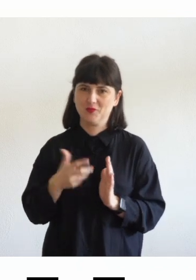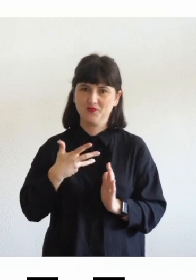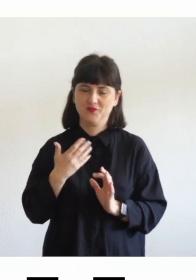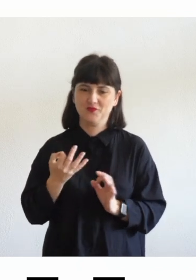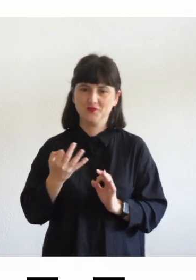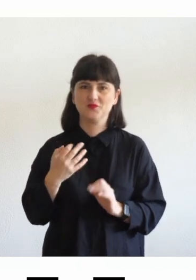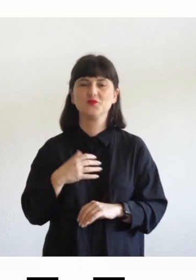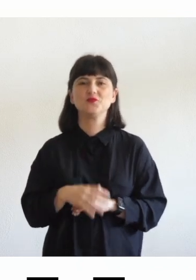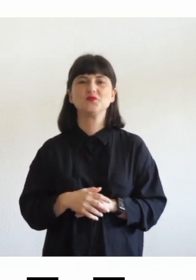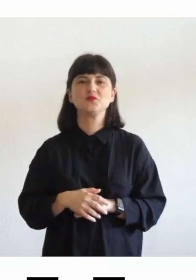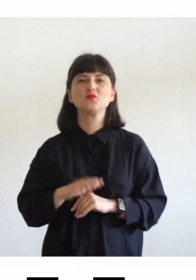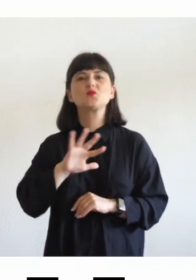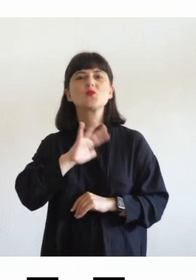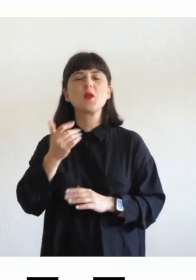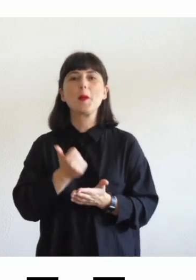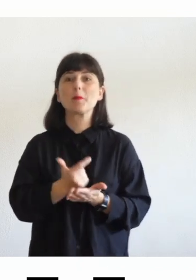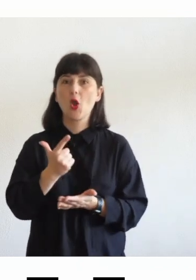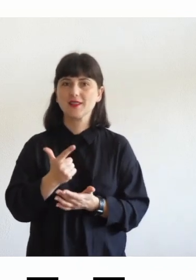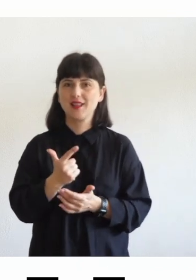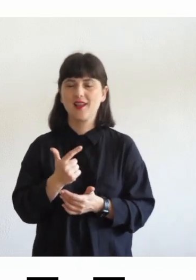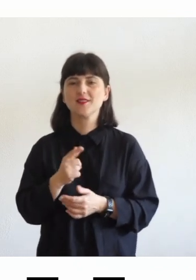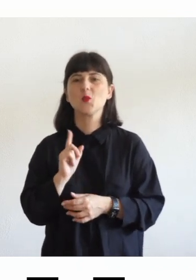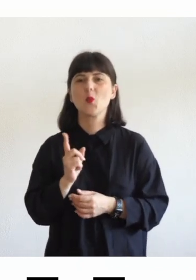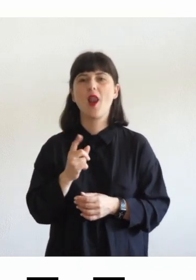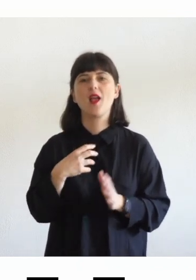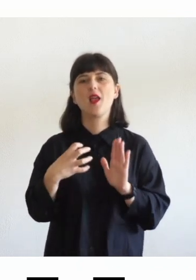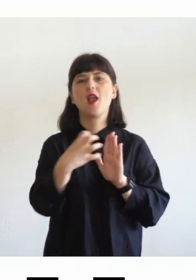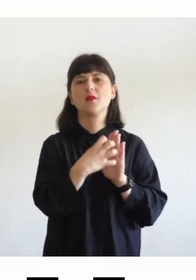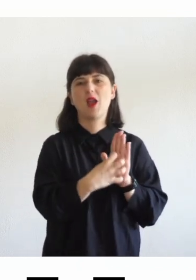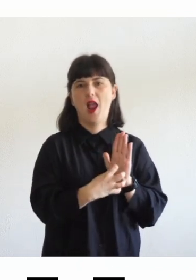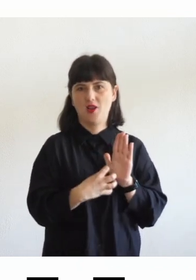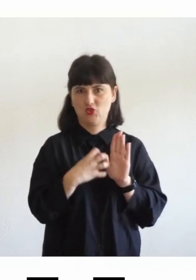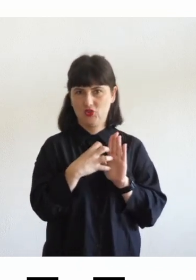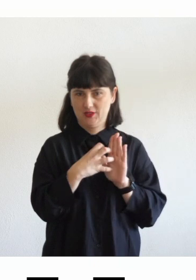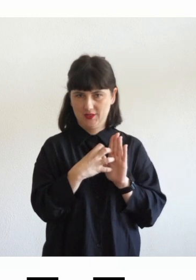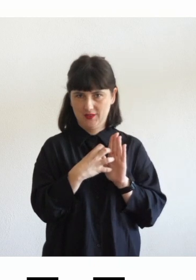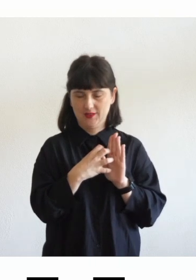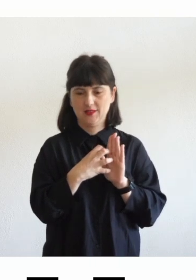un'altra cosa importante di cui tenere conto è l'uso delle immagini allora